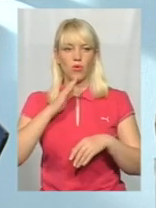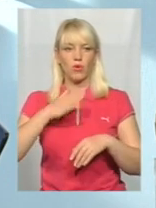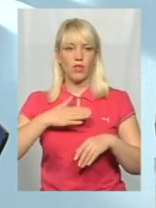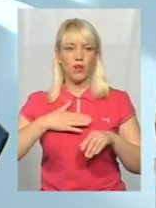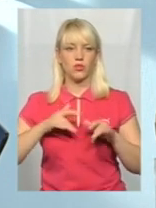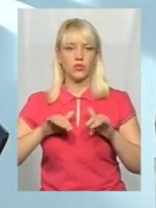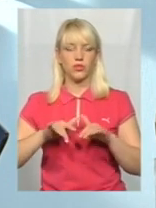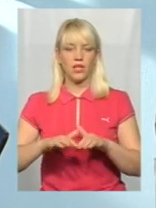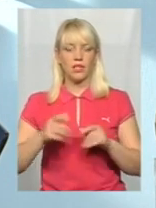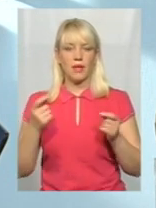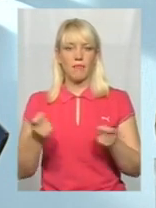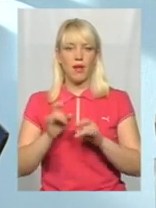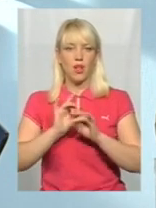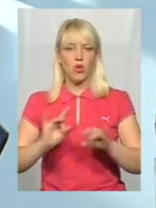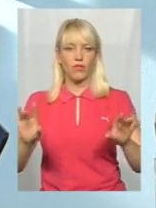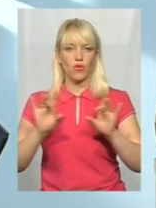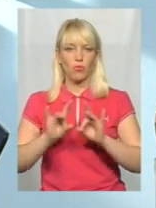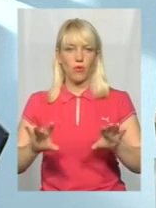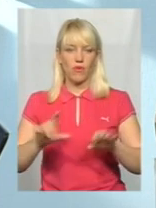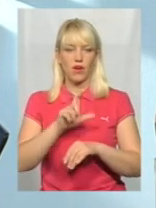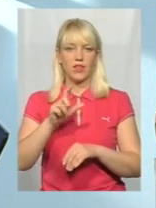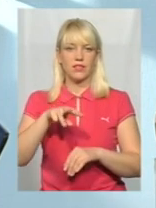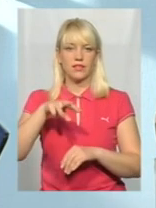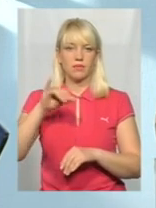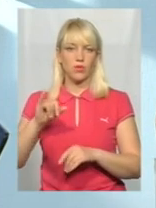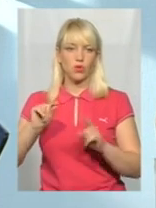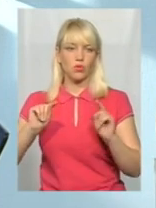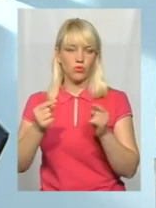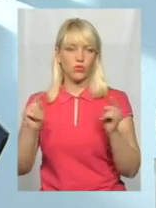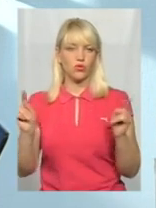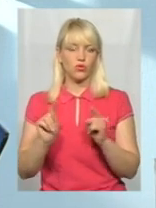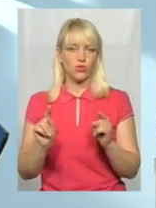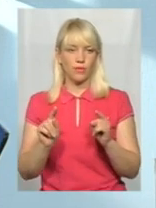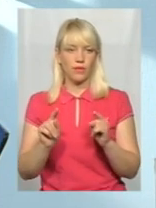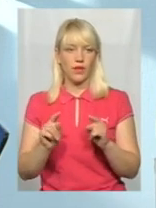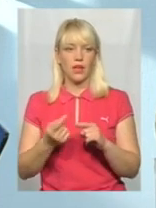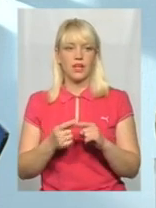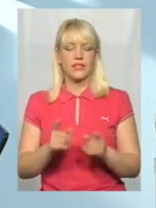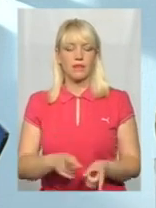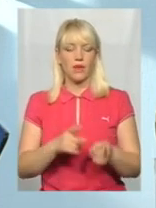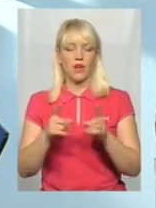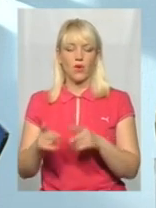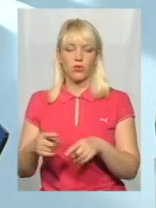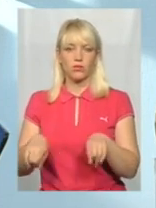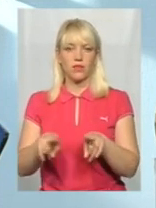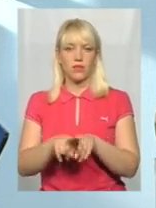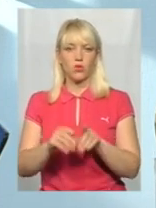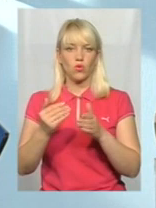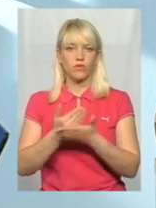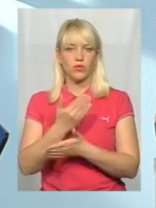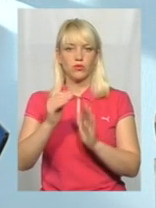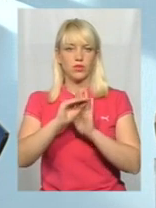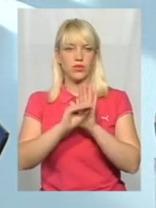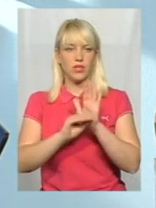інформувалося в засобах масової інформації. Тому що з перехідом на цю систему новітню в нас